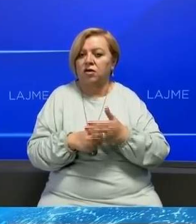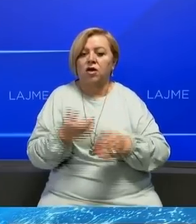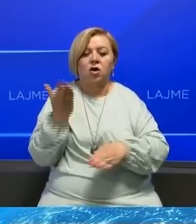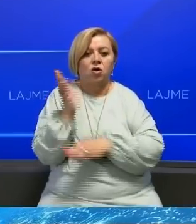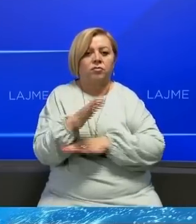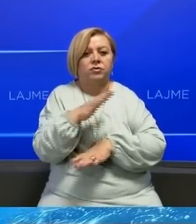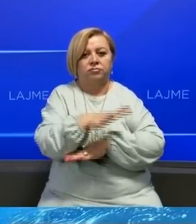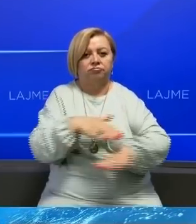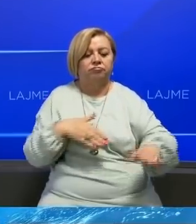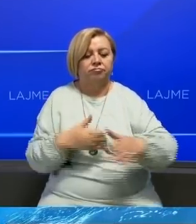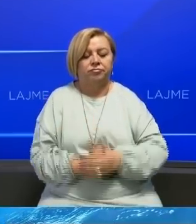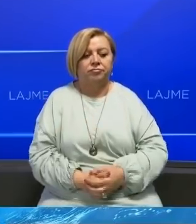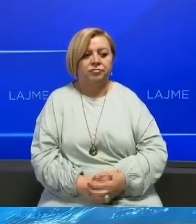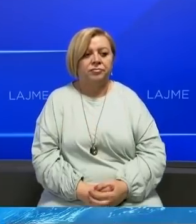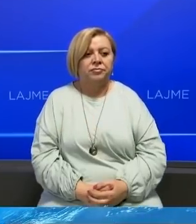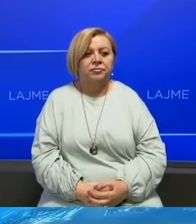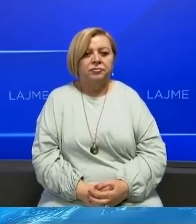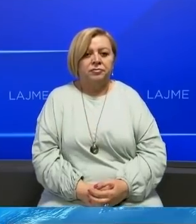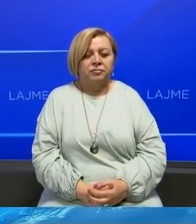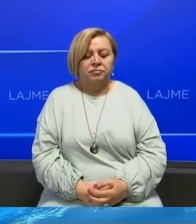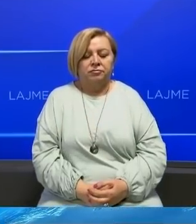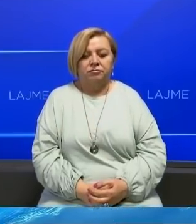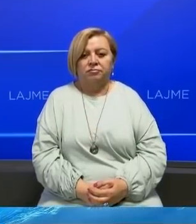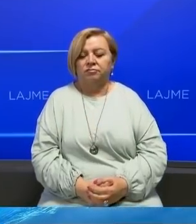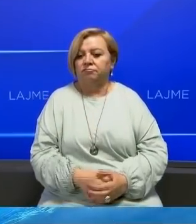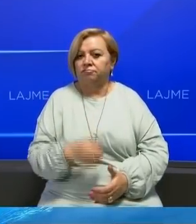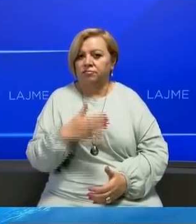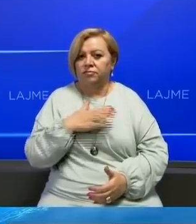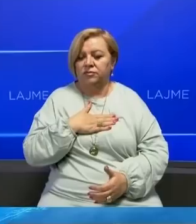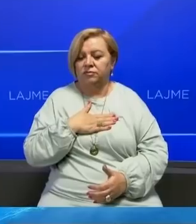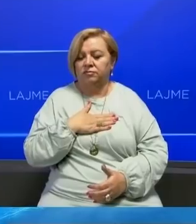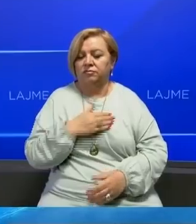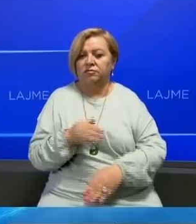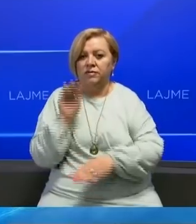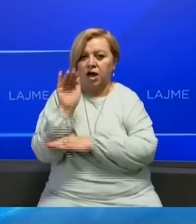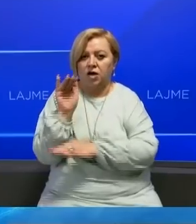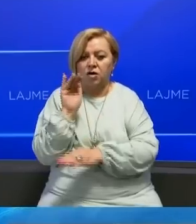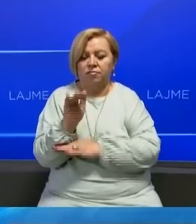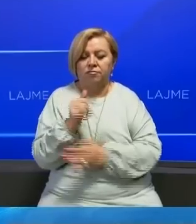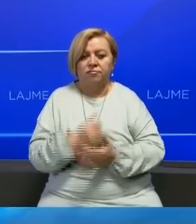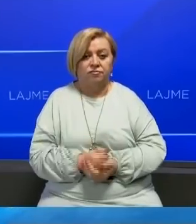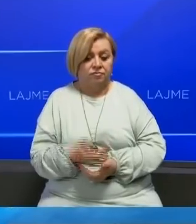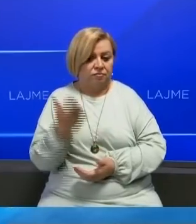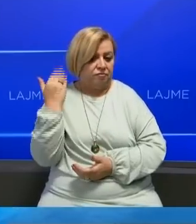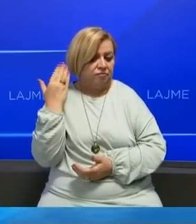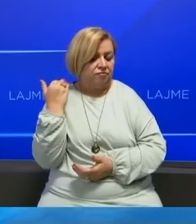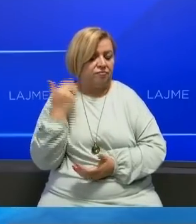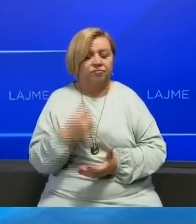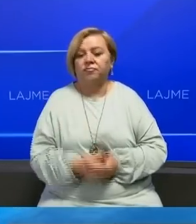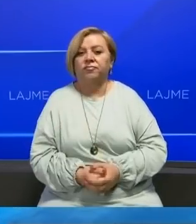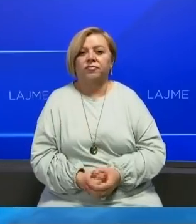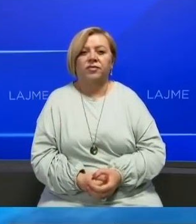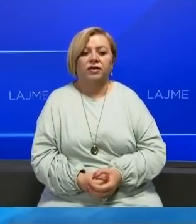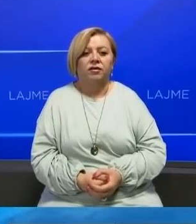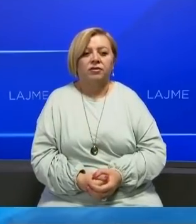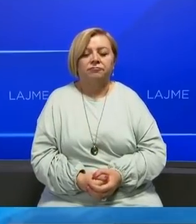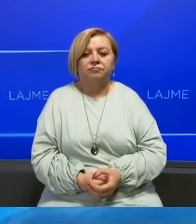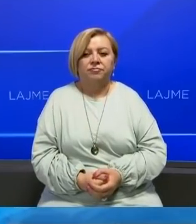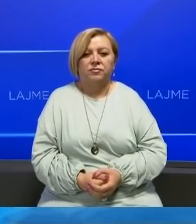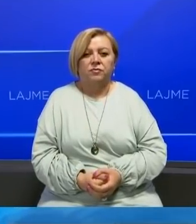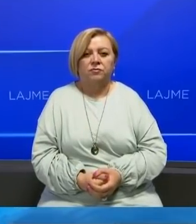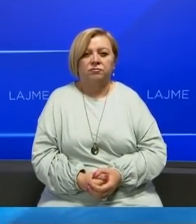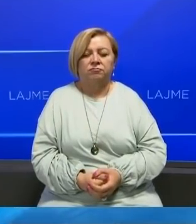Komision. Ne i këmi pas raportimit që është bohë edhe në galume, ka pas